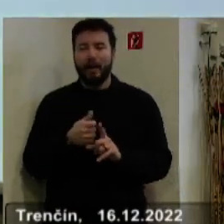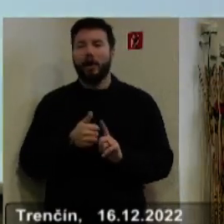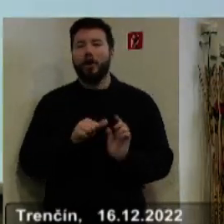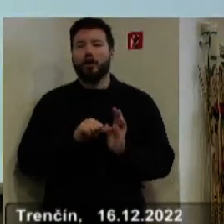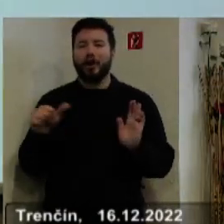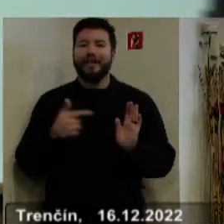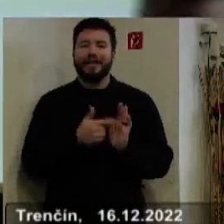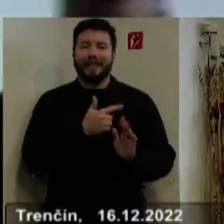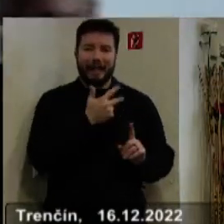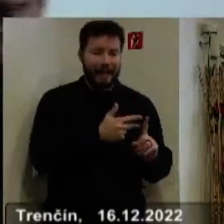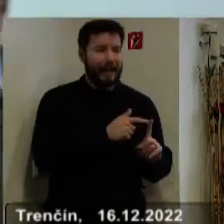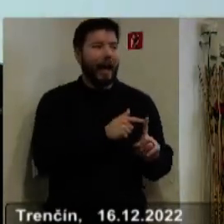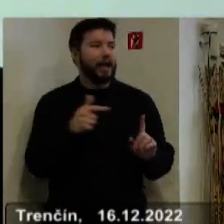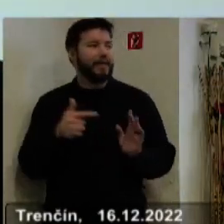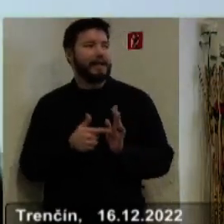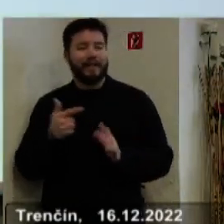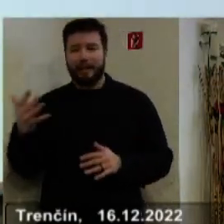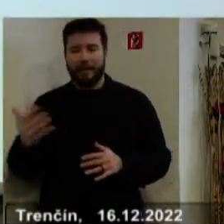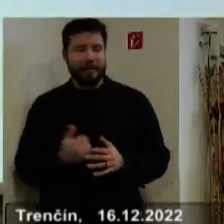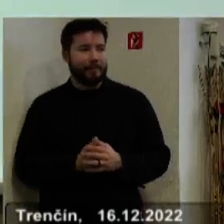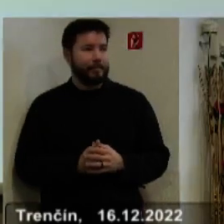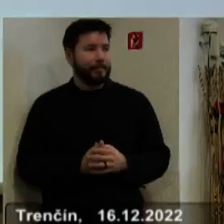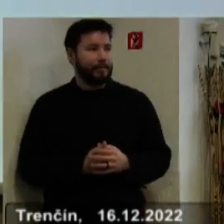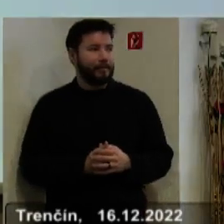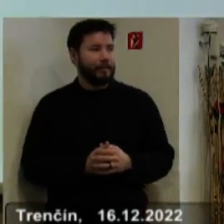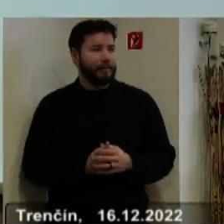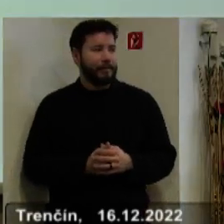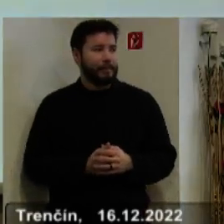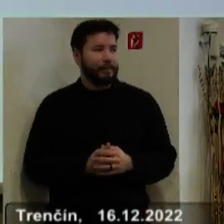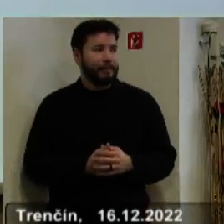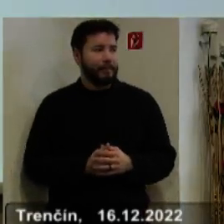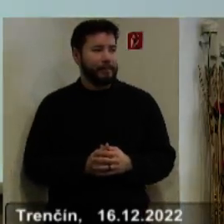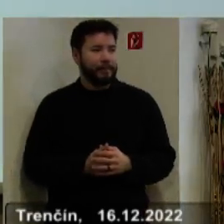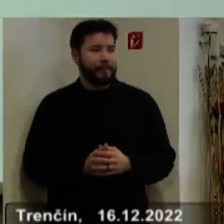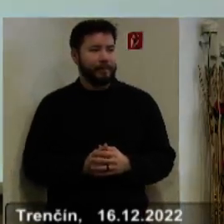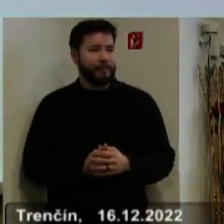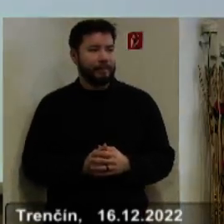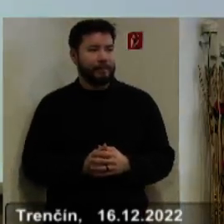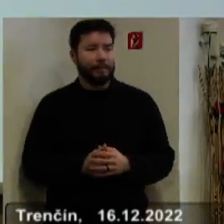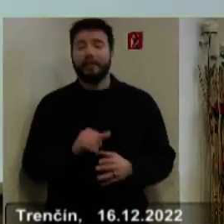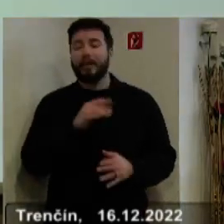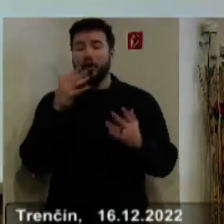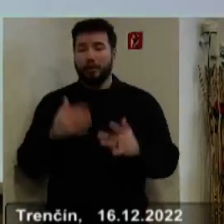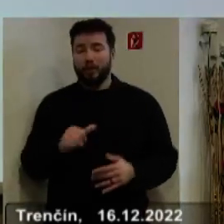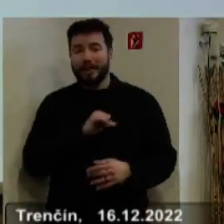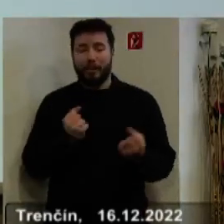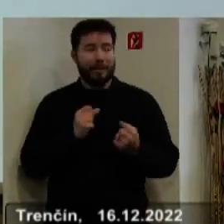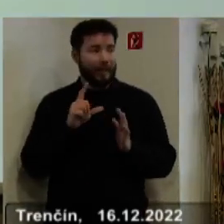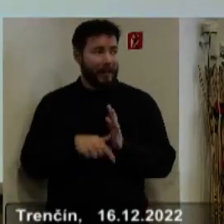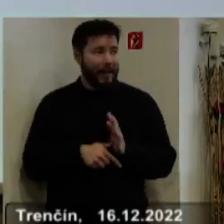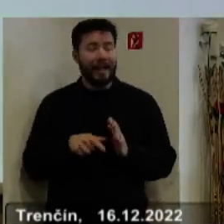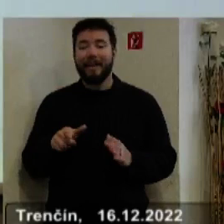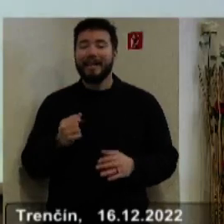roky 2023 až 2025. Rozpočet samozprávneho kraja je základným nástrojom tohto